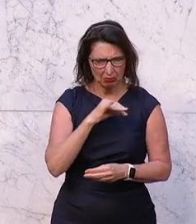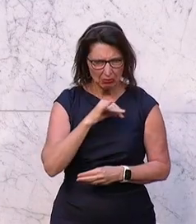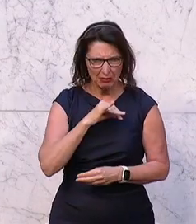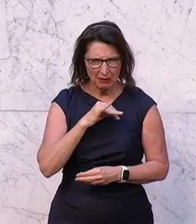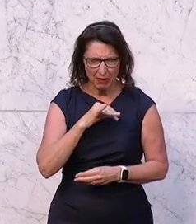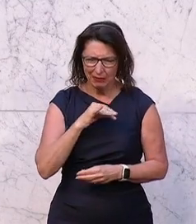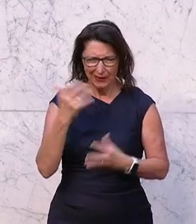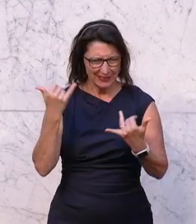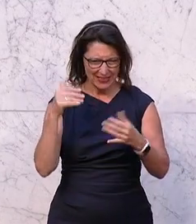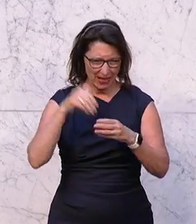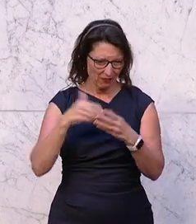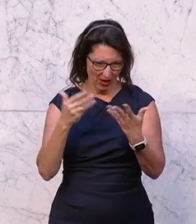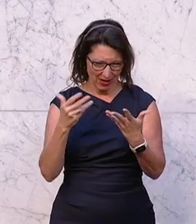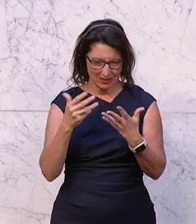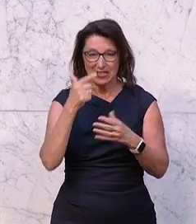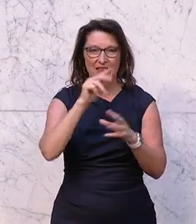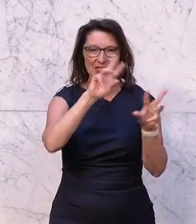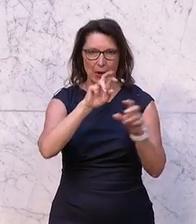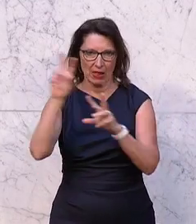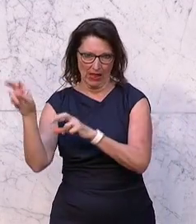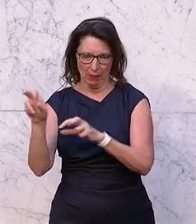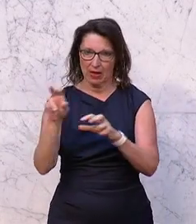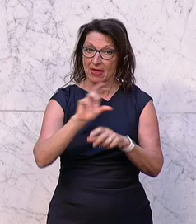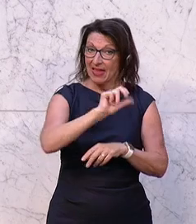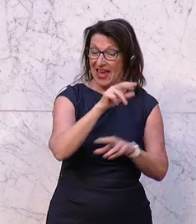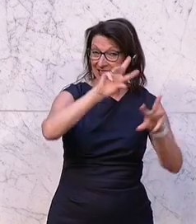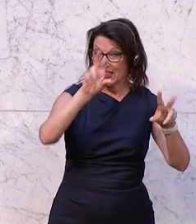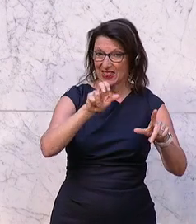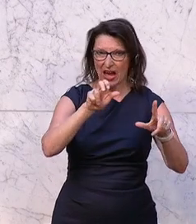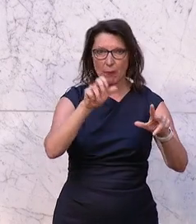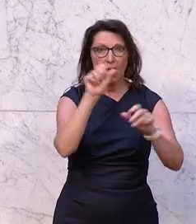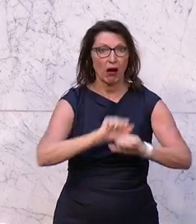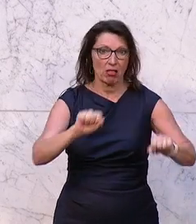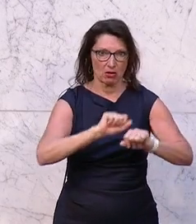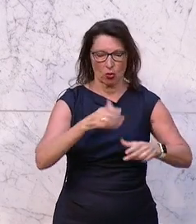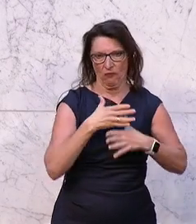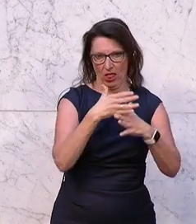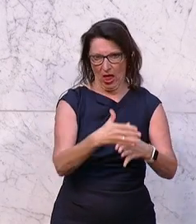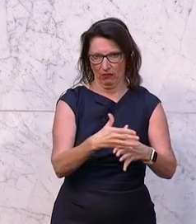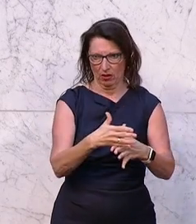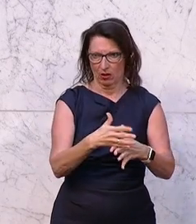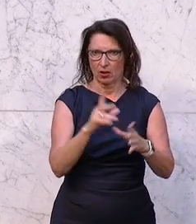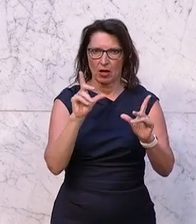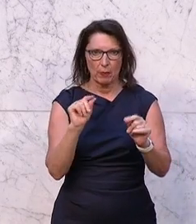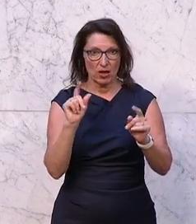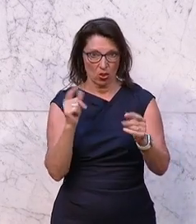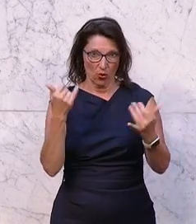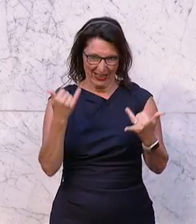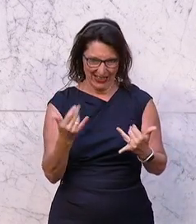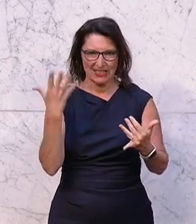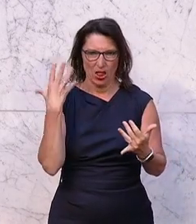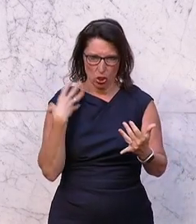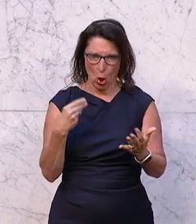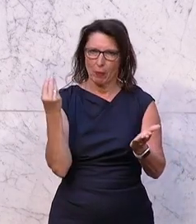zwei Themen. Das eine ist Katastrophenhilfe in Österreich. Da geht ein großer zusätzlicher neuer Betrag an